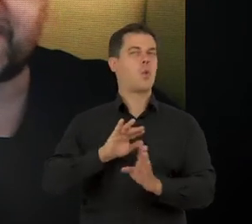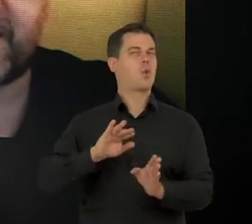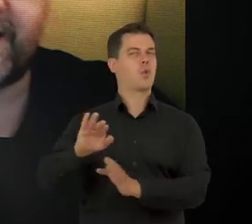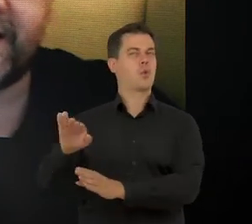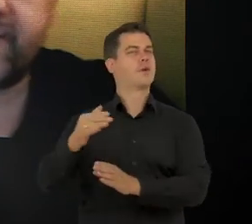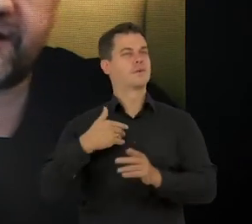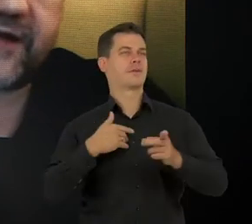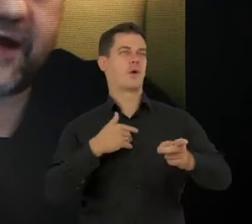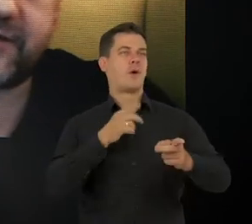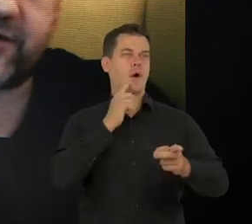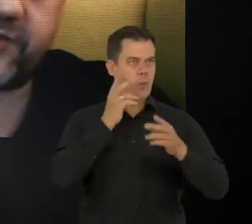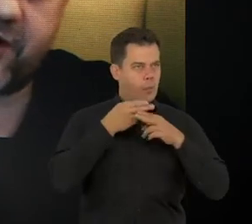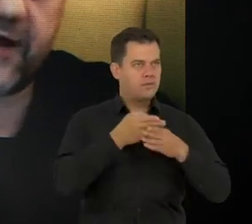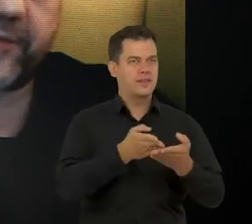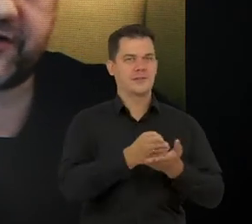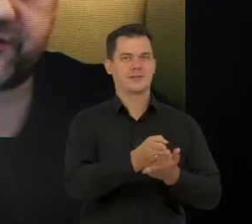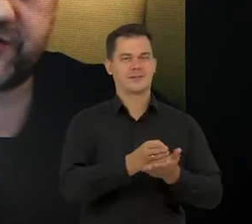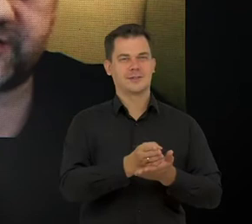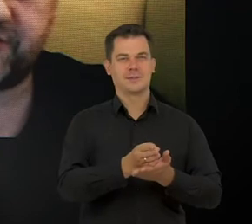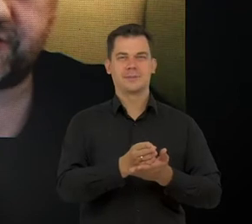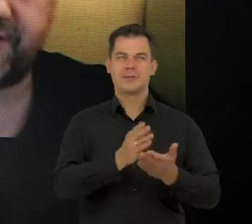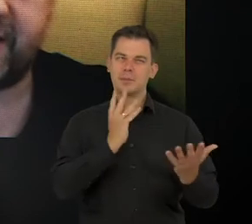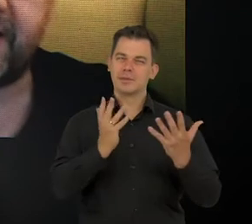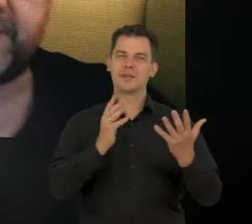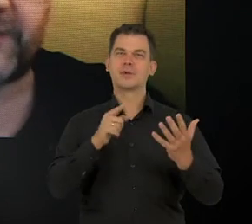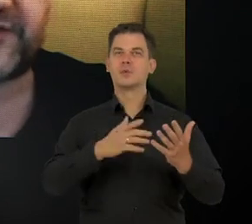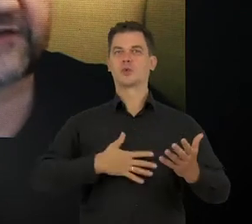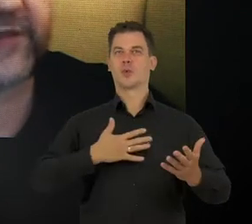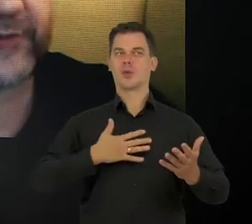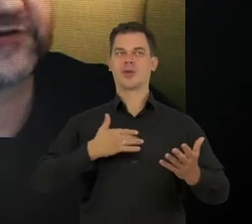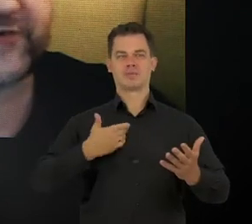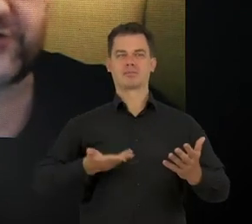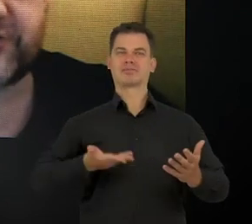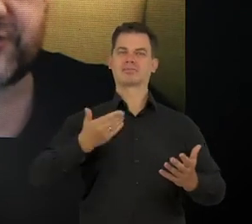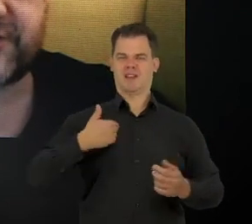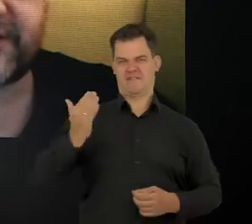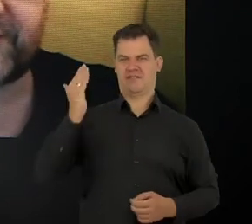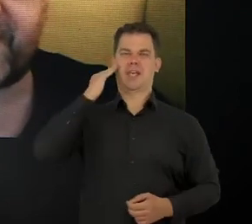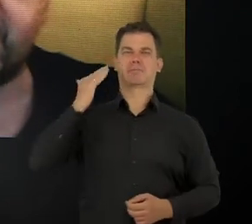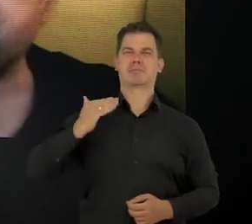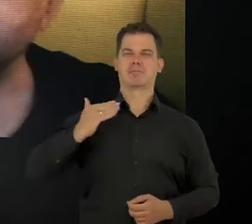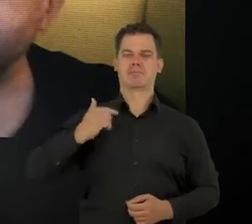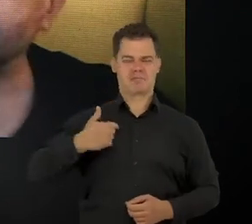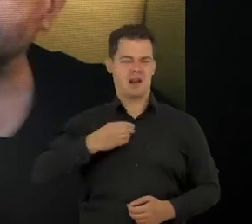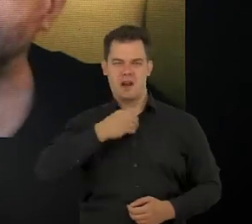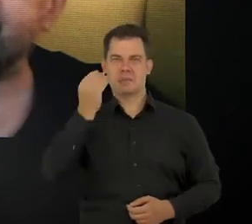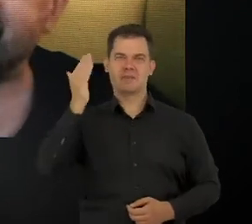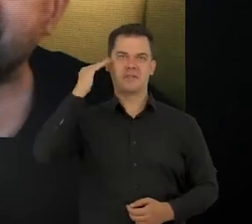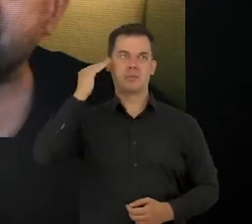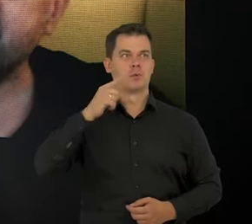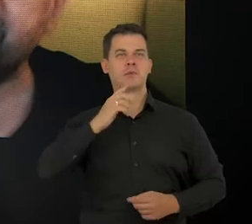pieniądze za kwalifikacje covidowe albo jeszcze coś innego. Czyli mamy wtedy takie poczucie wyższości. To jest tak, jakbyśmy coś